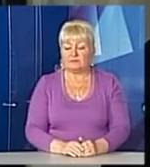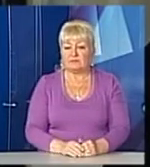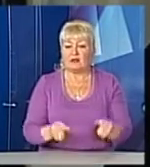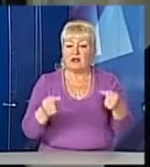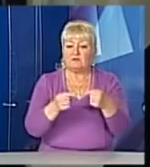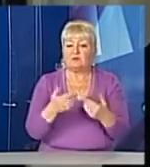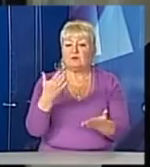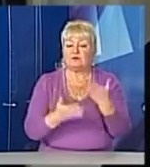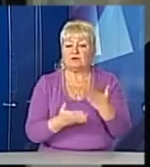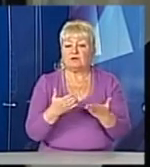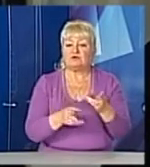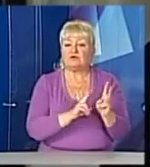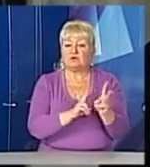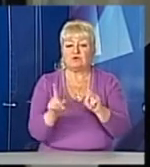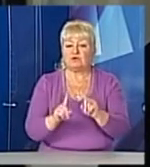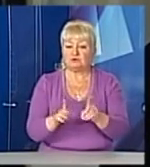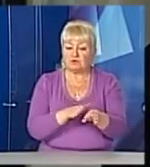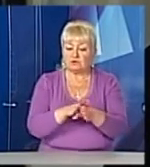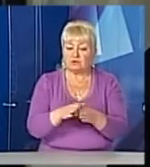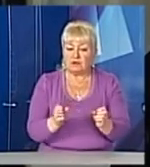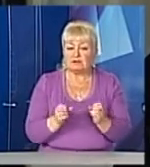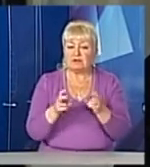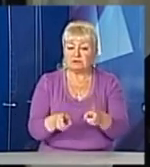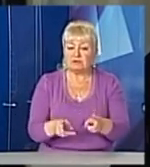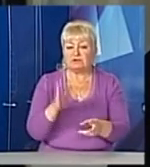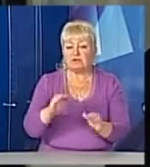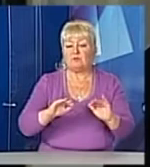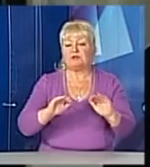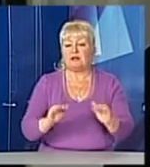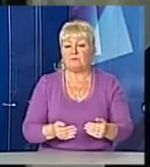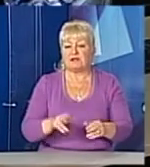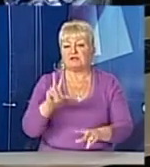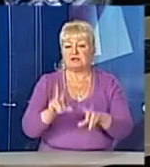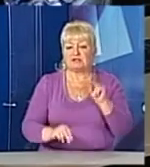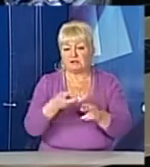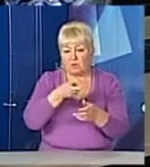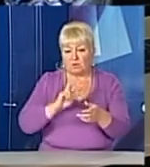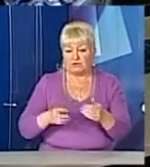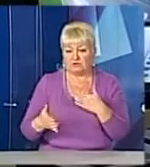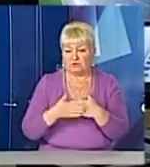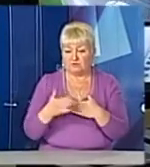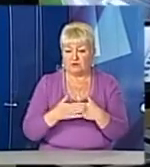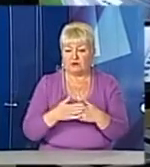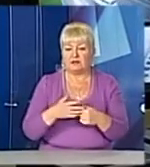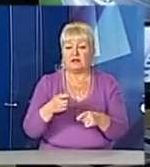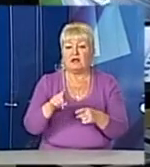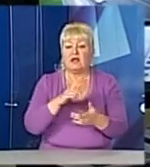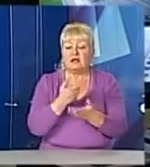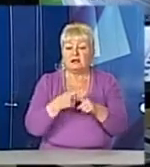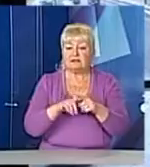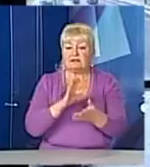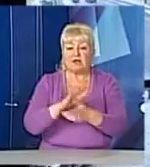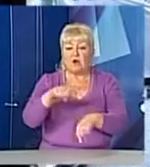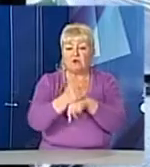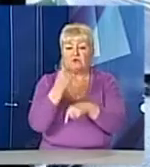якщо хтось десь скоїть злочин, відповідно, в нього буде менше шансів уникнути покарання. Ось у цьому приміщенні головні очі Львова.